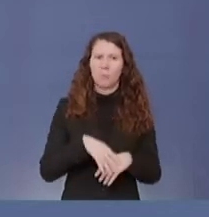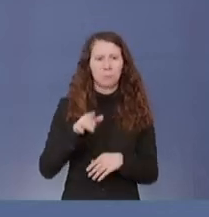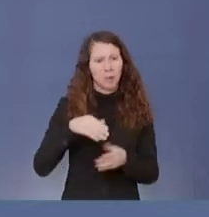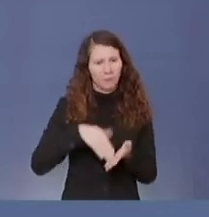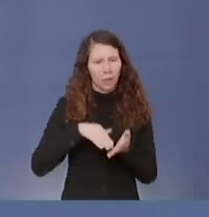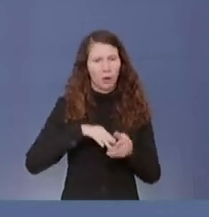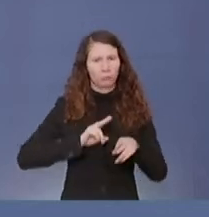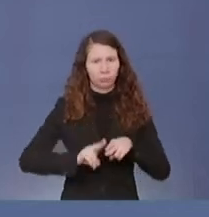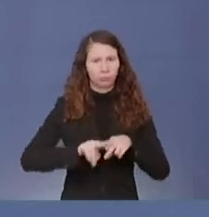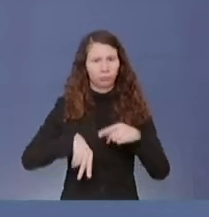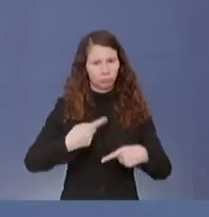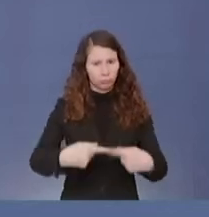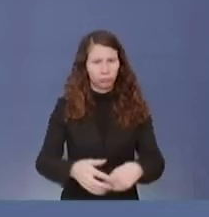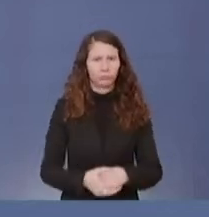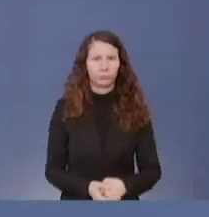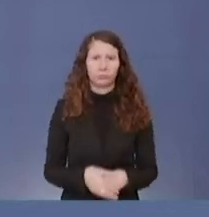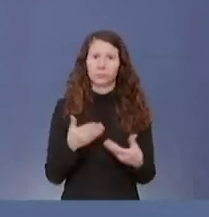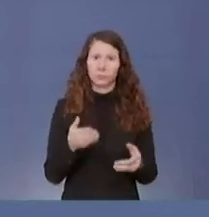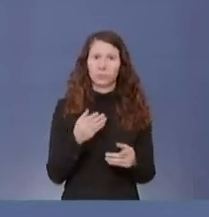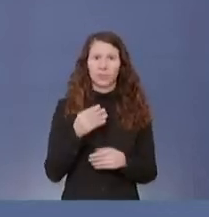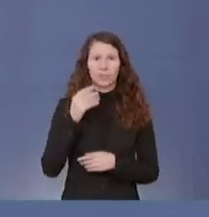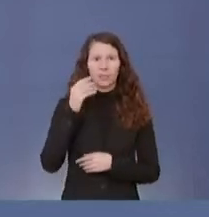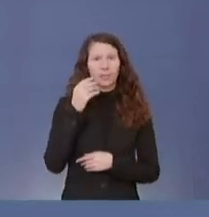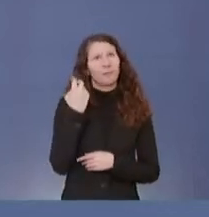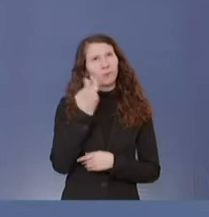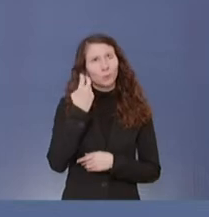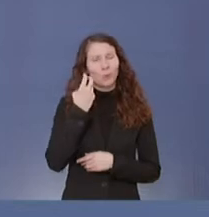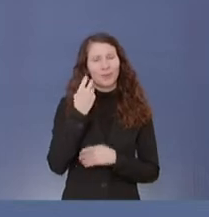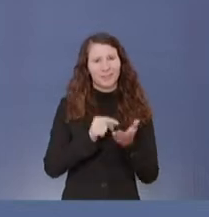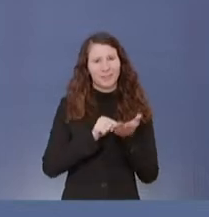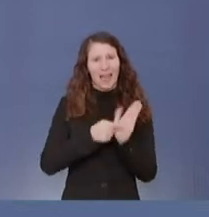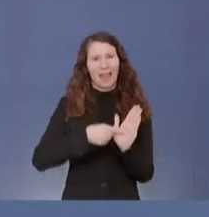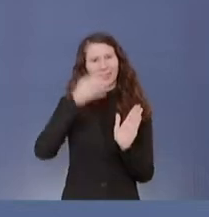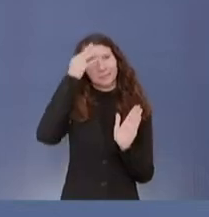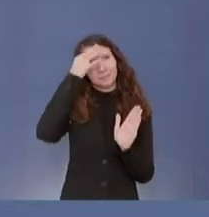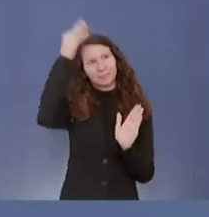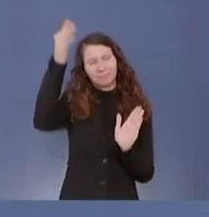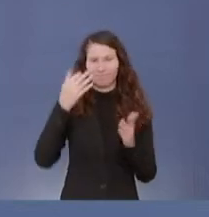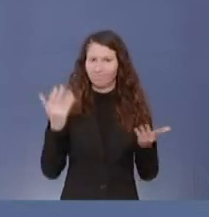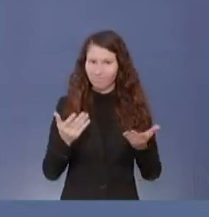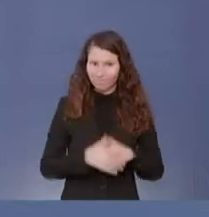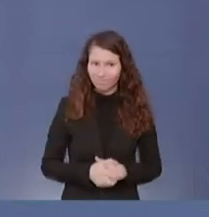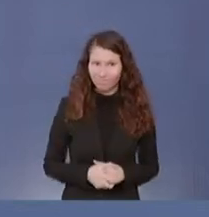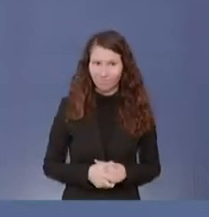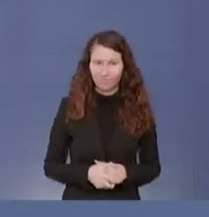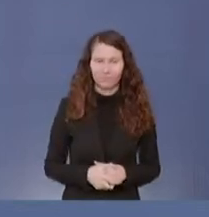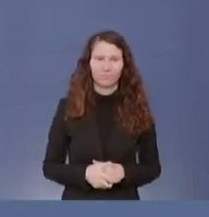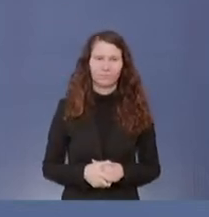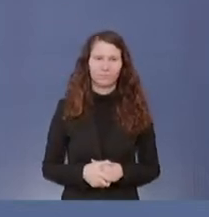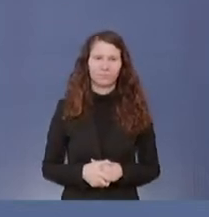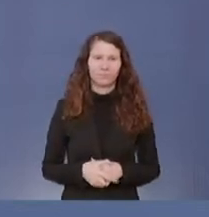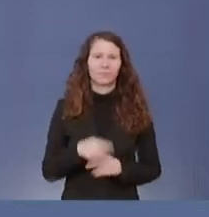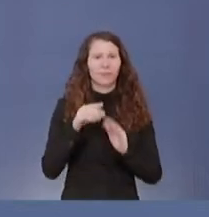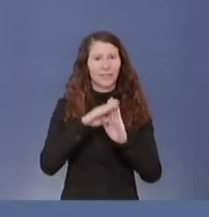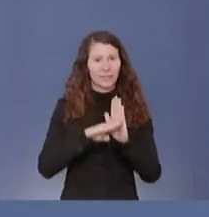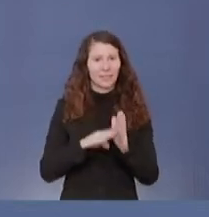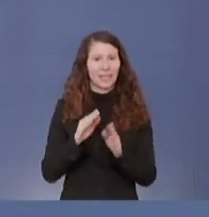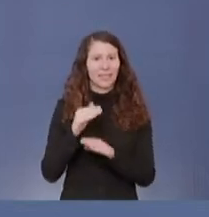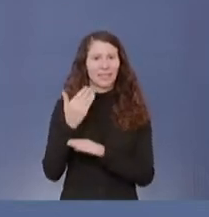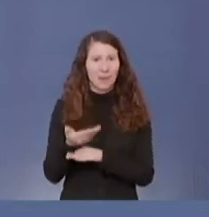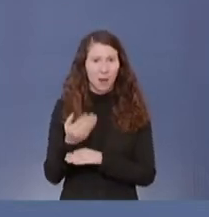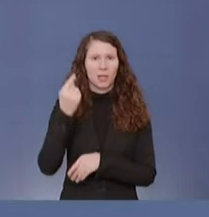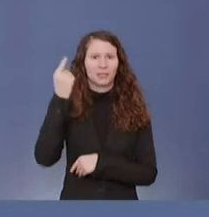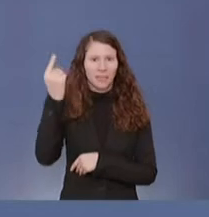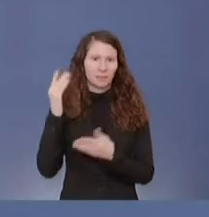genau Ausdruck dieses Gedankens, den ich versucht habe zu überbringen. Nämlich, dass es der Gesetzgeber ist, der den